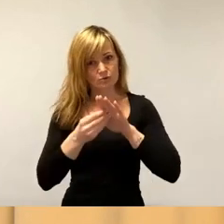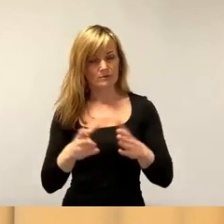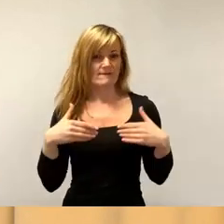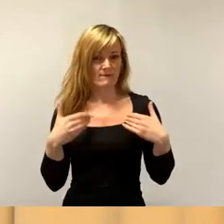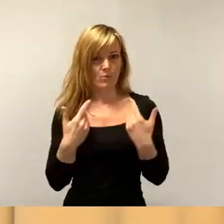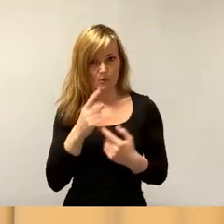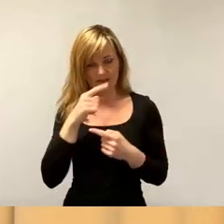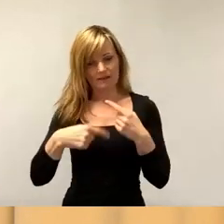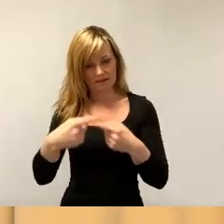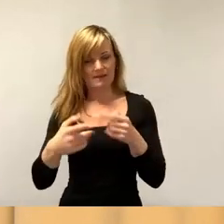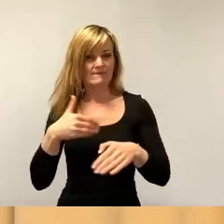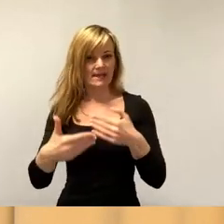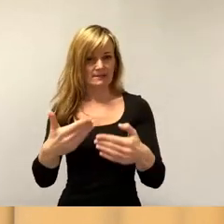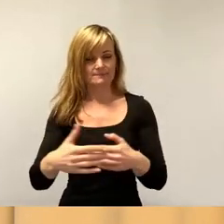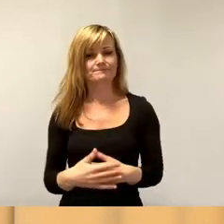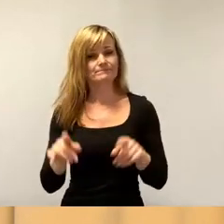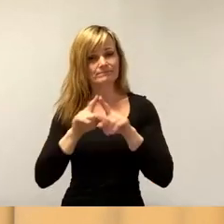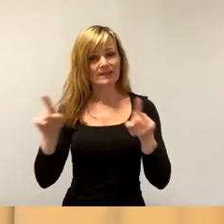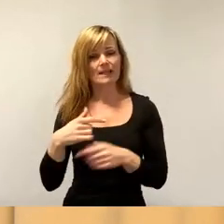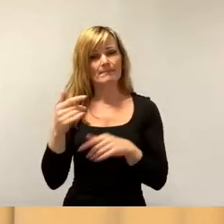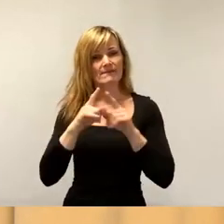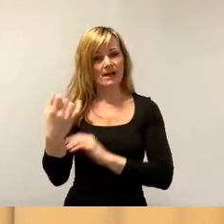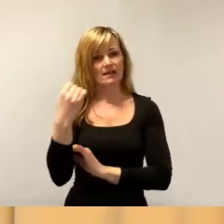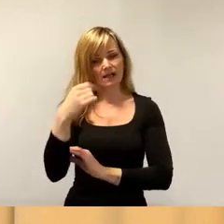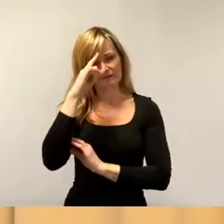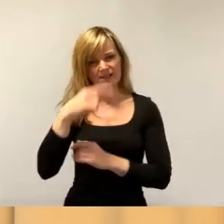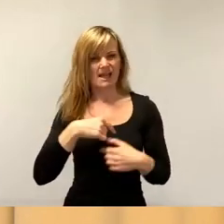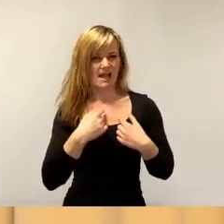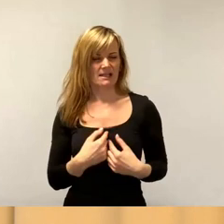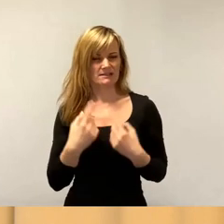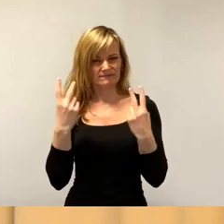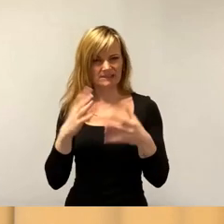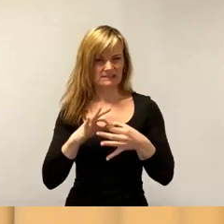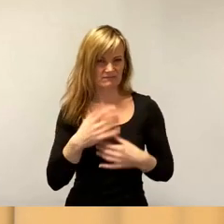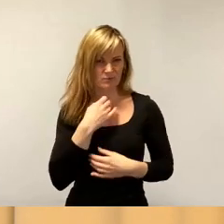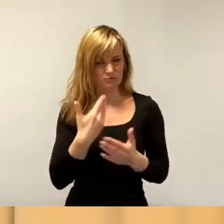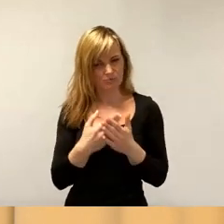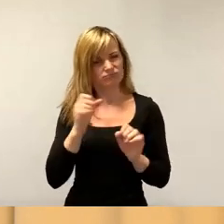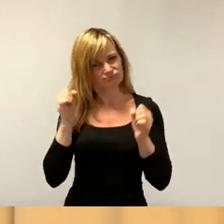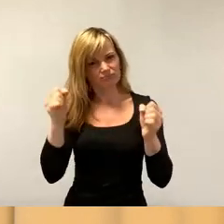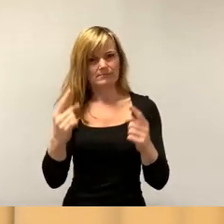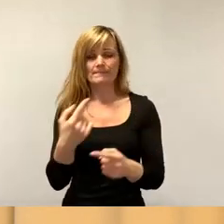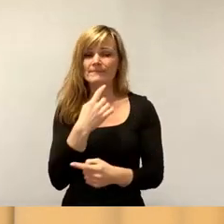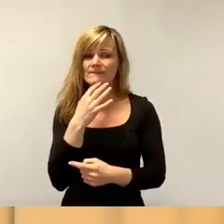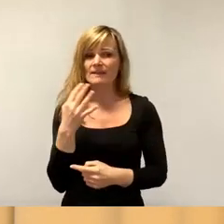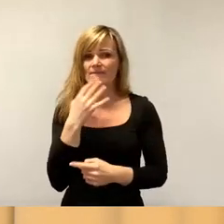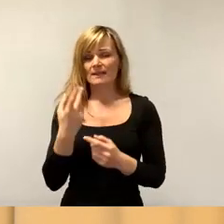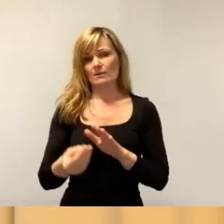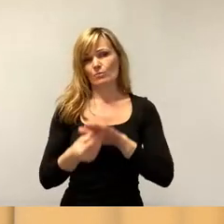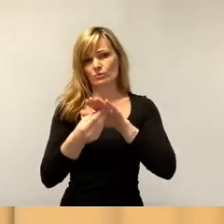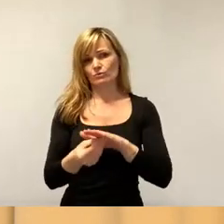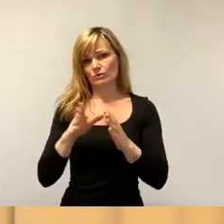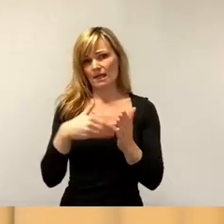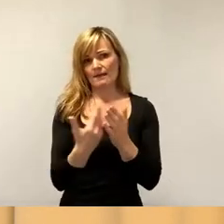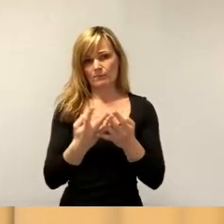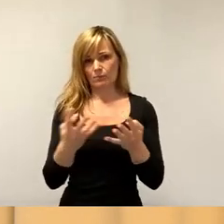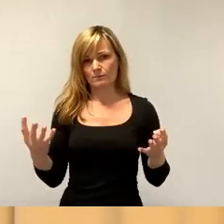Das Thema Fachkräfte, das wissen Sie, ist ein Herzensanliegen von mir seit vielen Jahren. Es gibt dort eine ganze Menge an Unterstützungsangeboten von